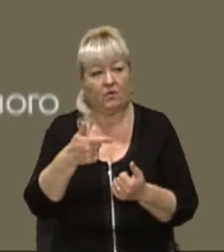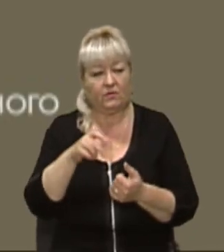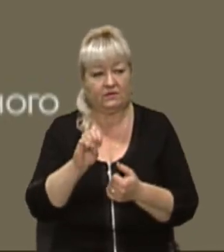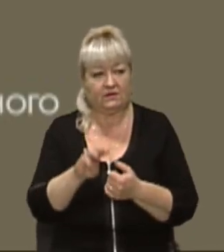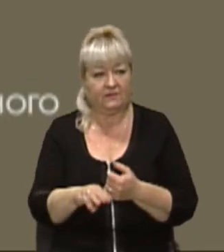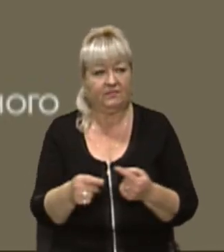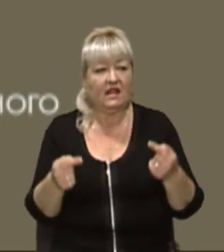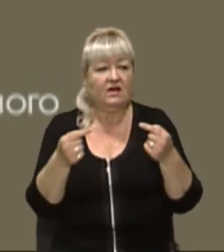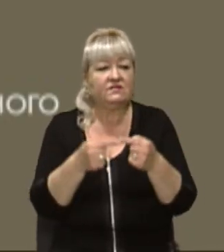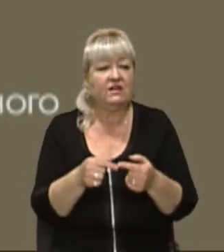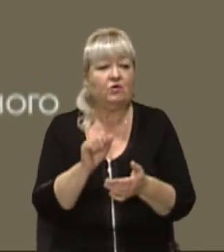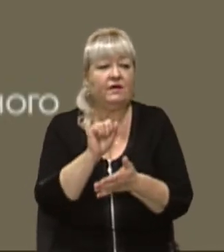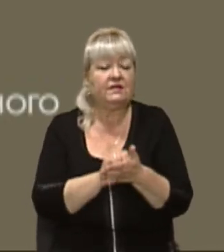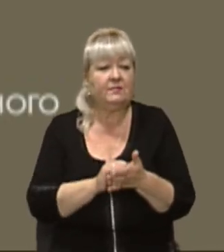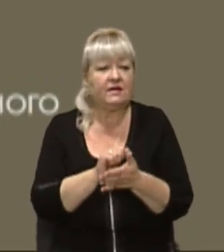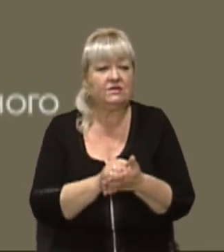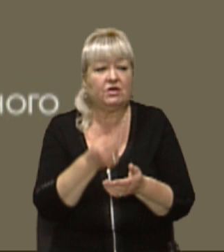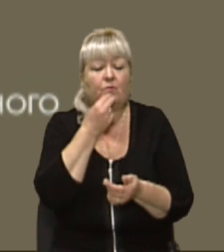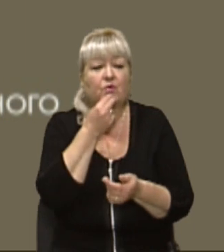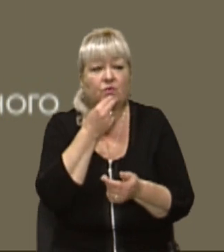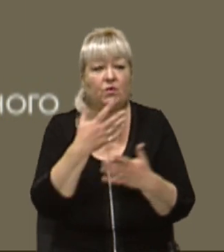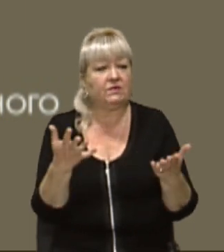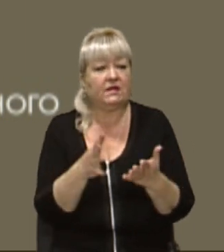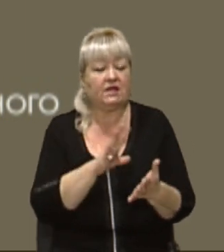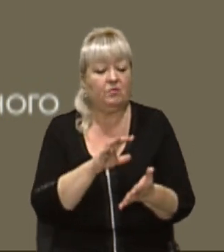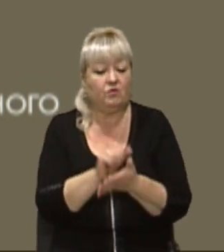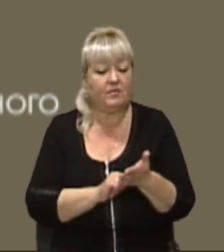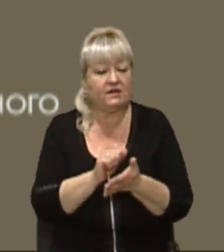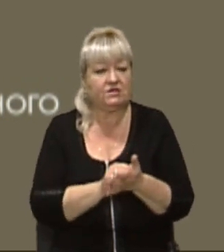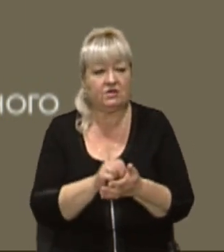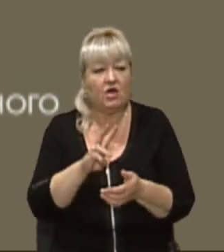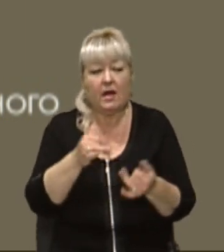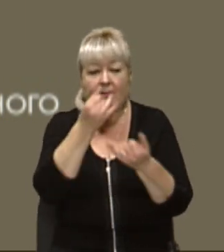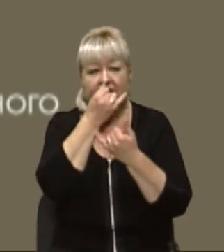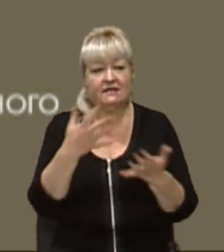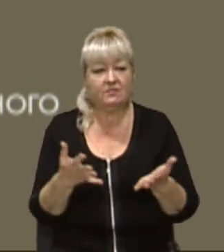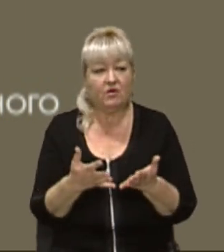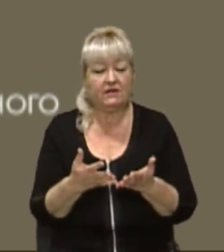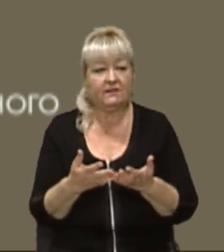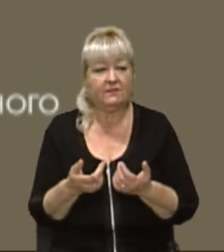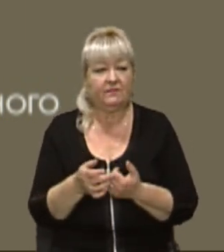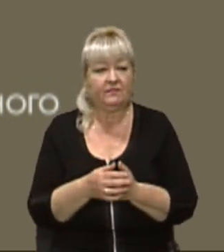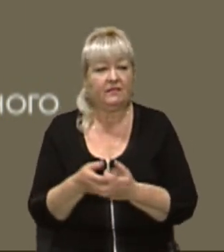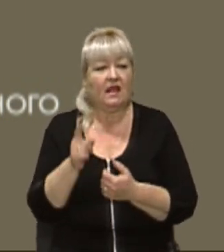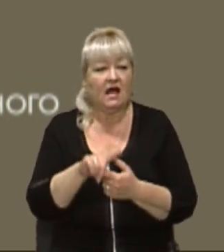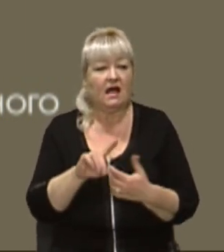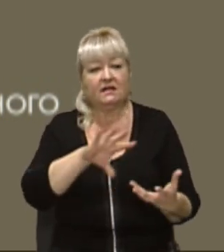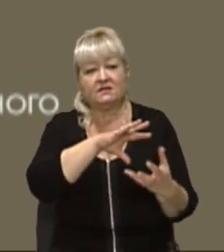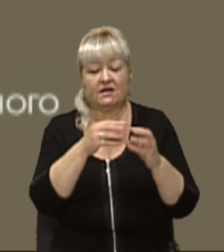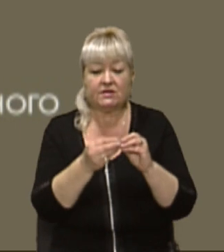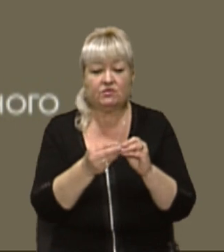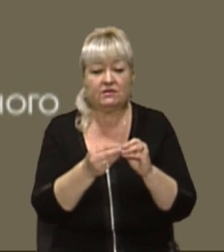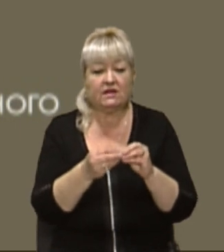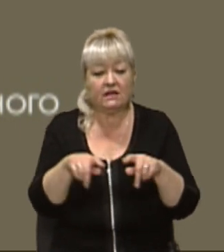Встановити причину, верніше, продукт, який послужив причиною, ми не змогли. Але за результатами